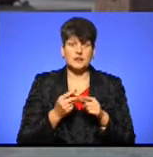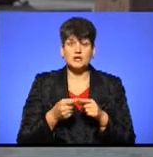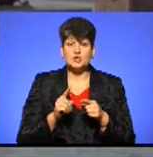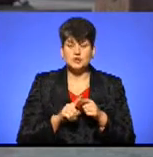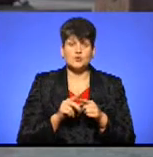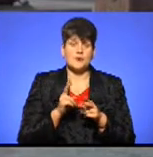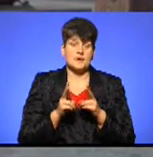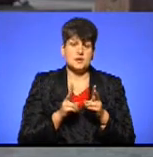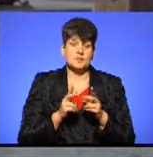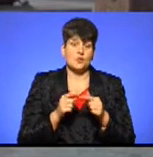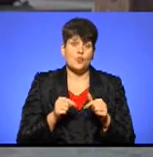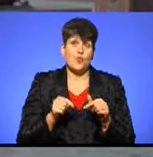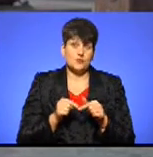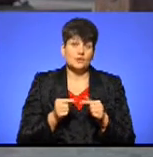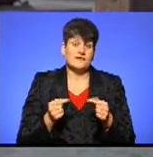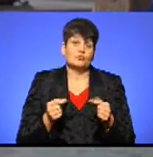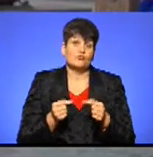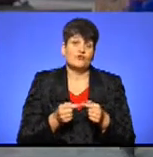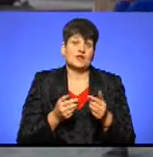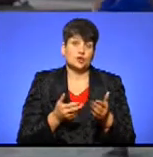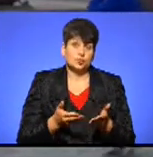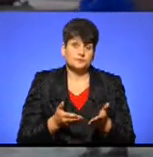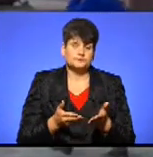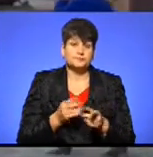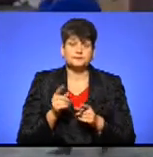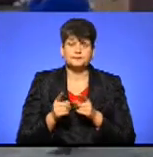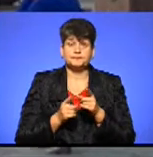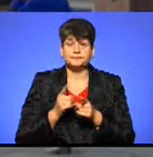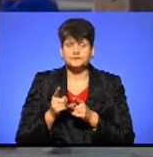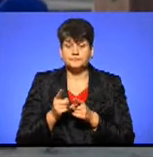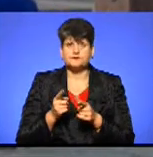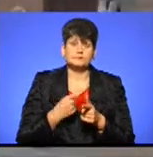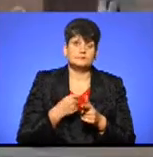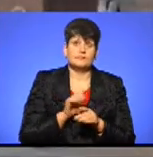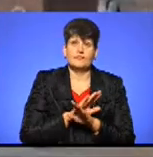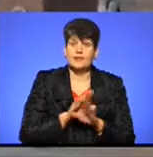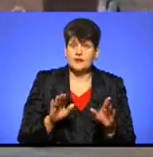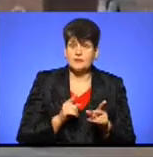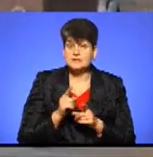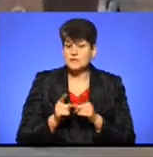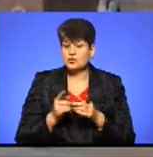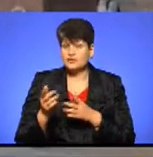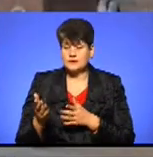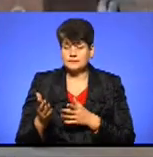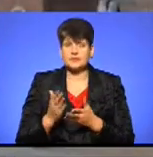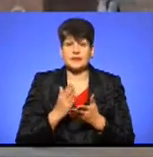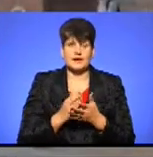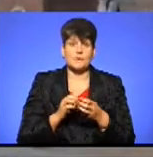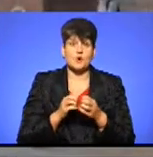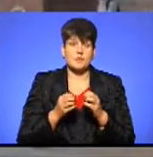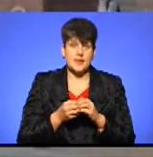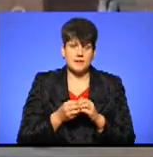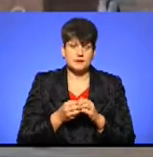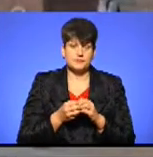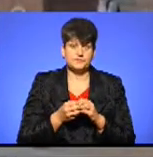органу і відповідно змінювати чи не змінювати рішення. Є проблема загалом, що